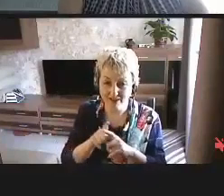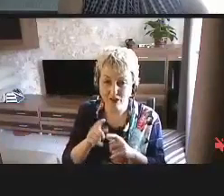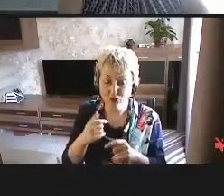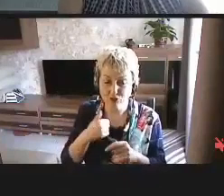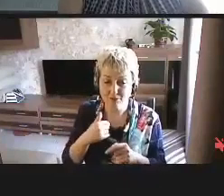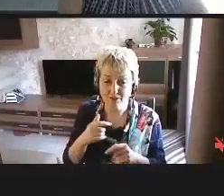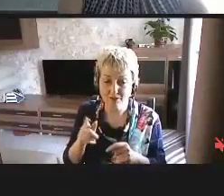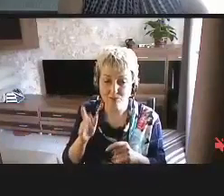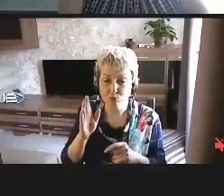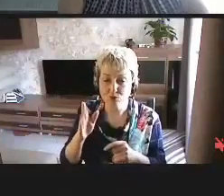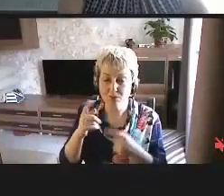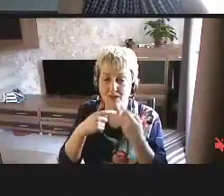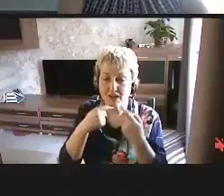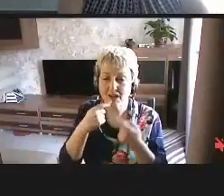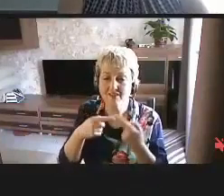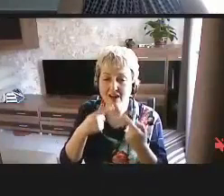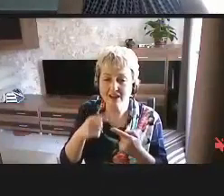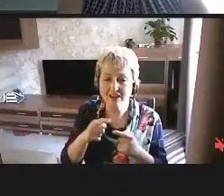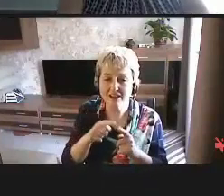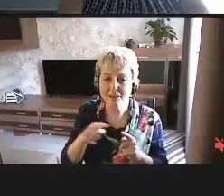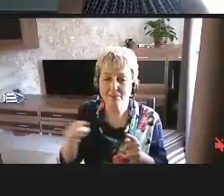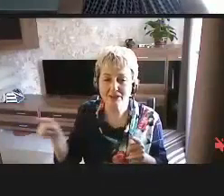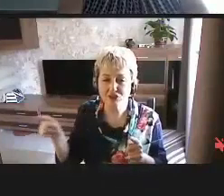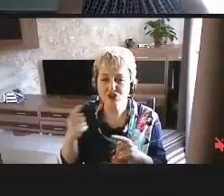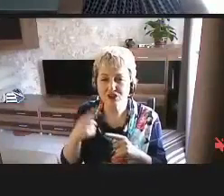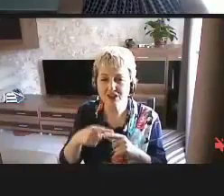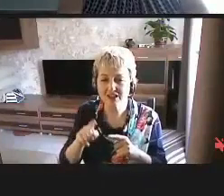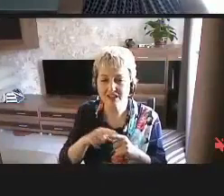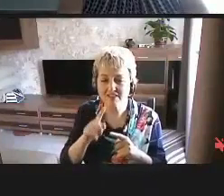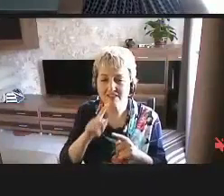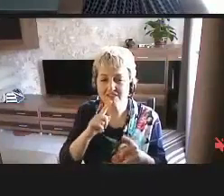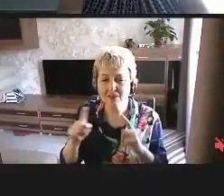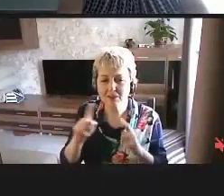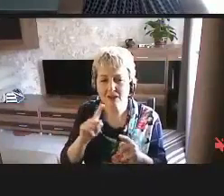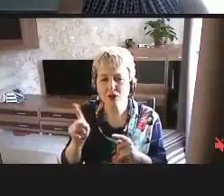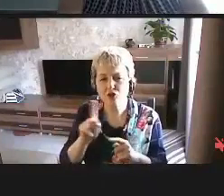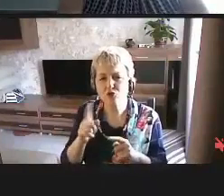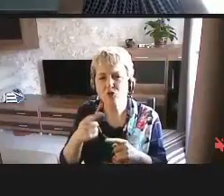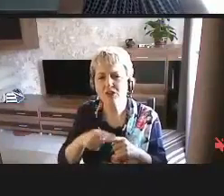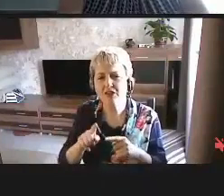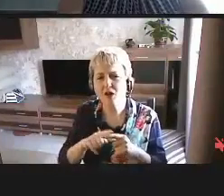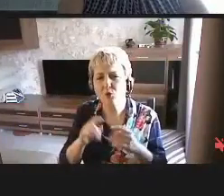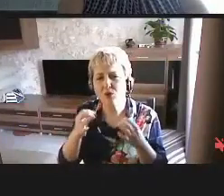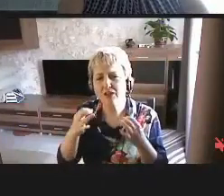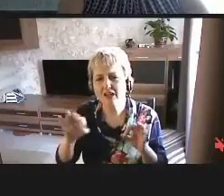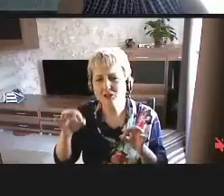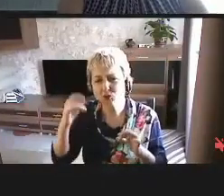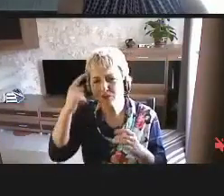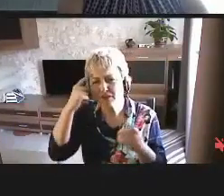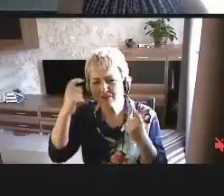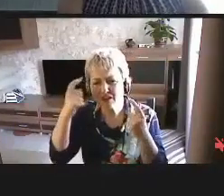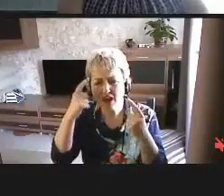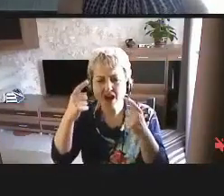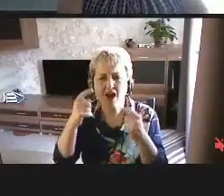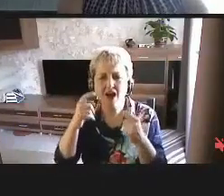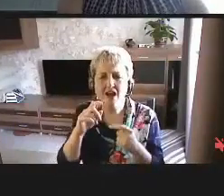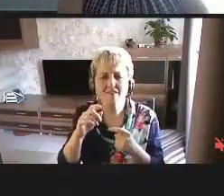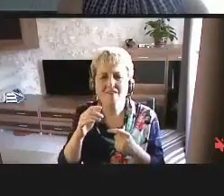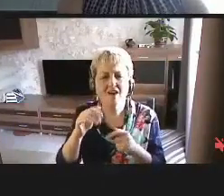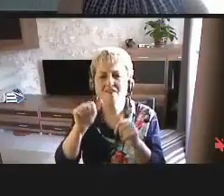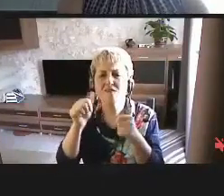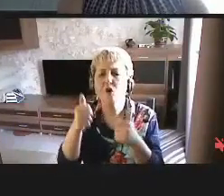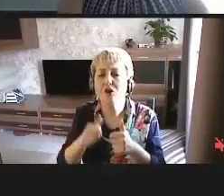поговорим на протяжении этого вебинара о том, что такое доступные форматы, какие они бывают.